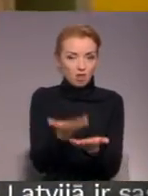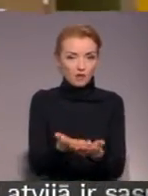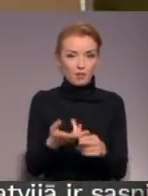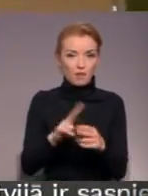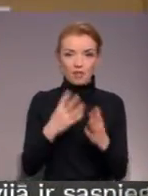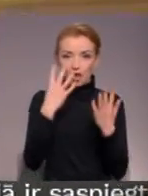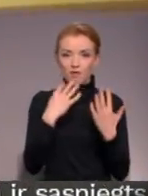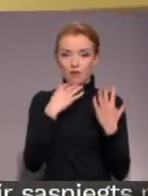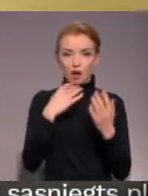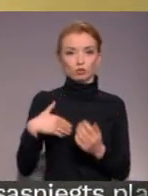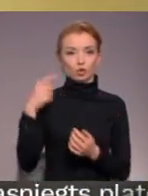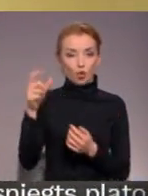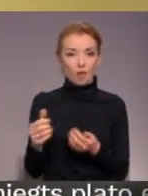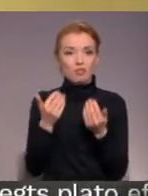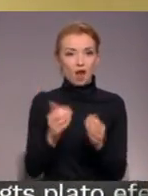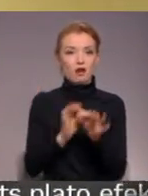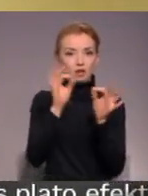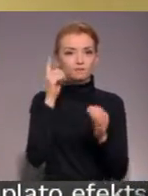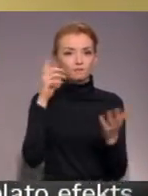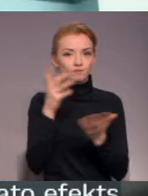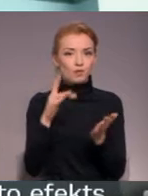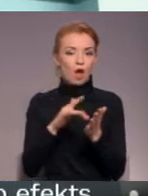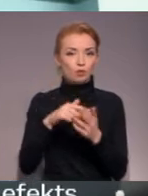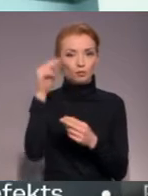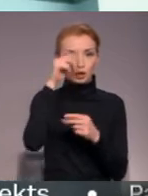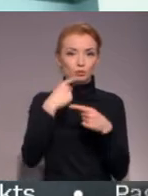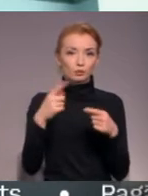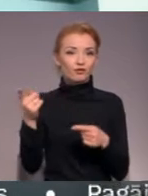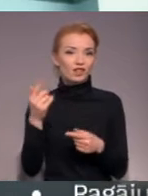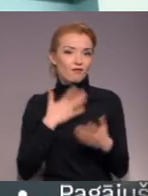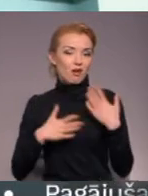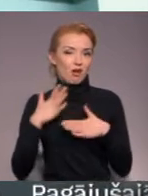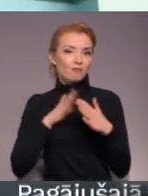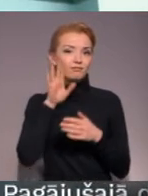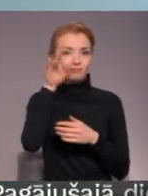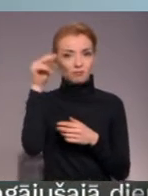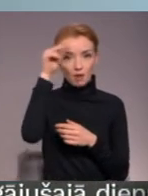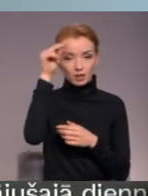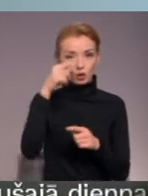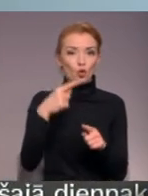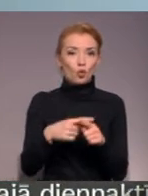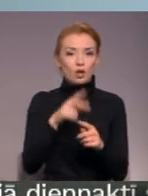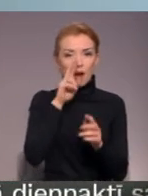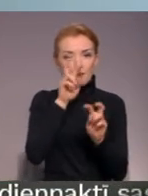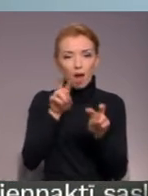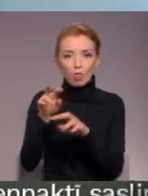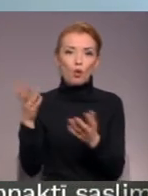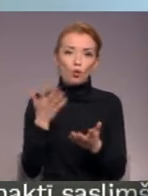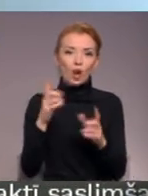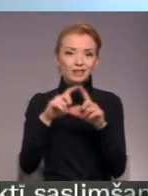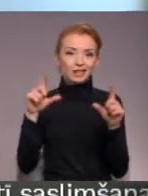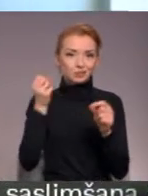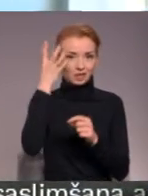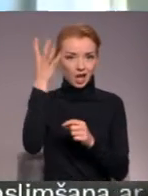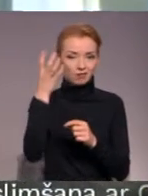devīto klašu skolēniem jau tagad jādomā, kādus priekšmetus viņi vēlas mācīties padzeļināti un jāpēta, kura izglītības iestāde to